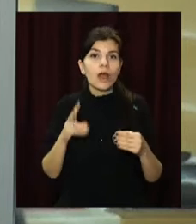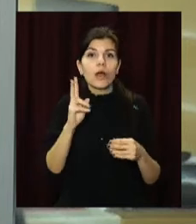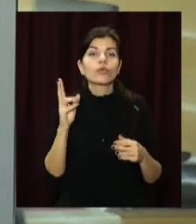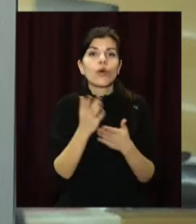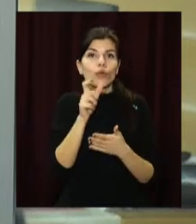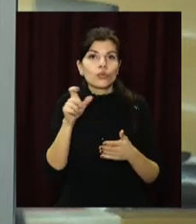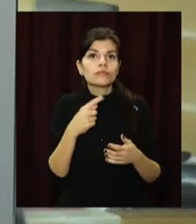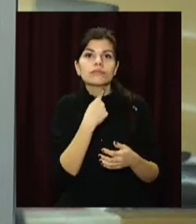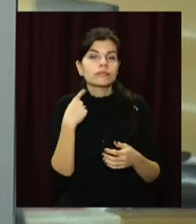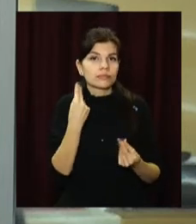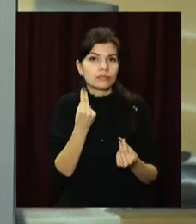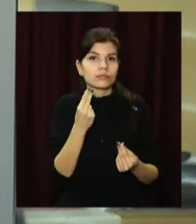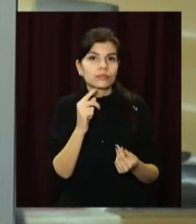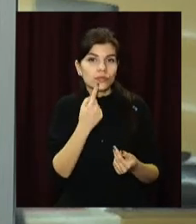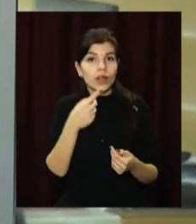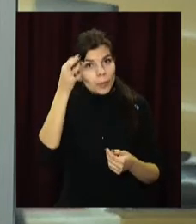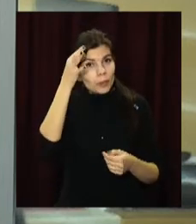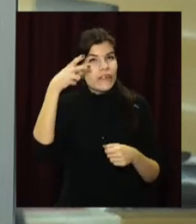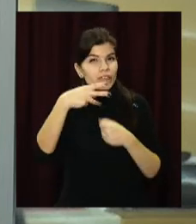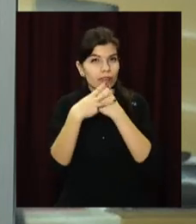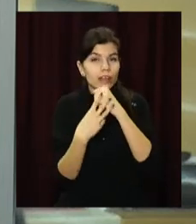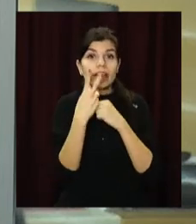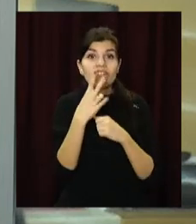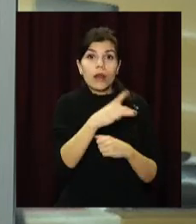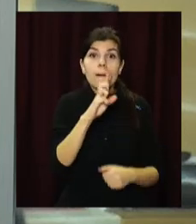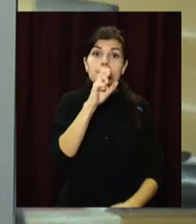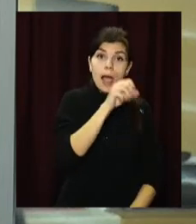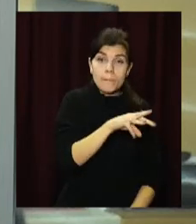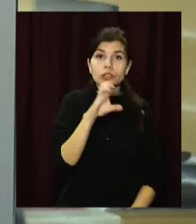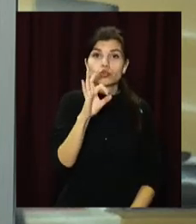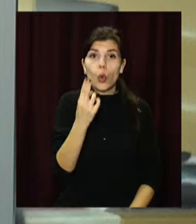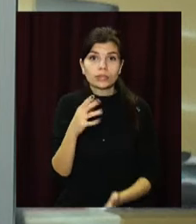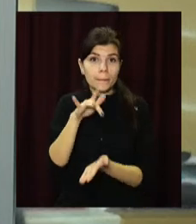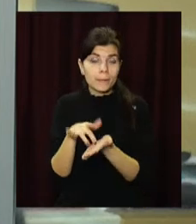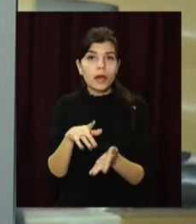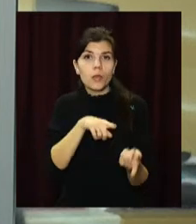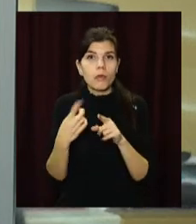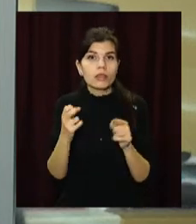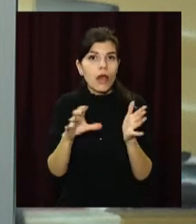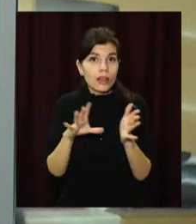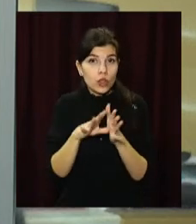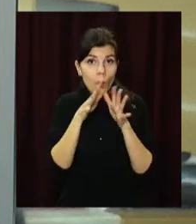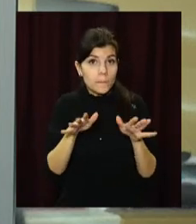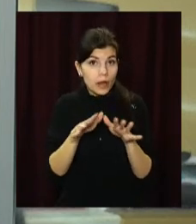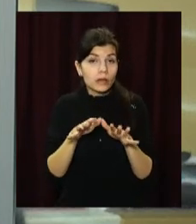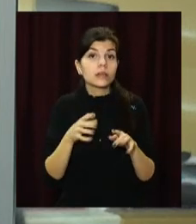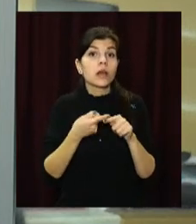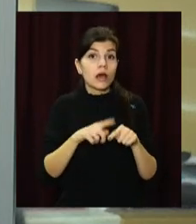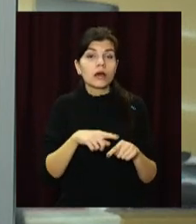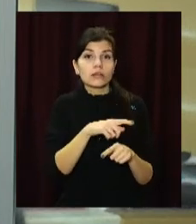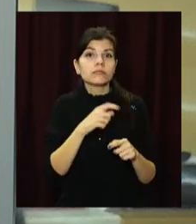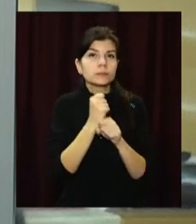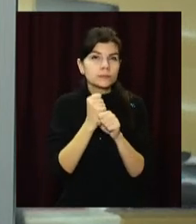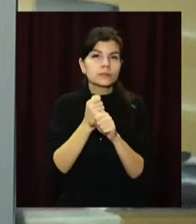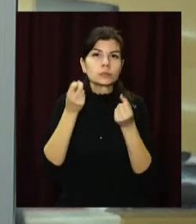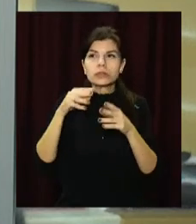категорій. Нагадаємо, 2018 році два райони БАМ і Соцмісту перевели на електроопалення. Для цього модернізували мережі